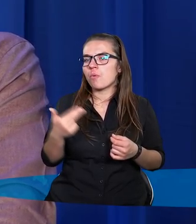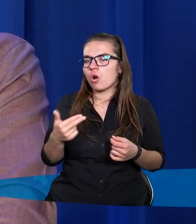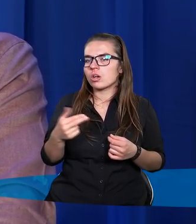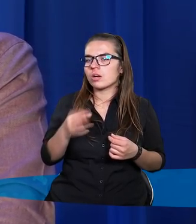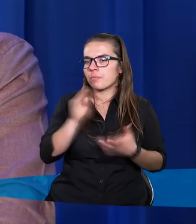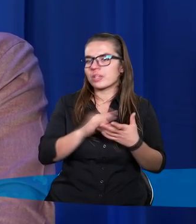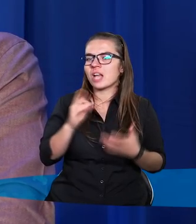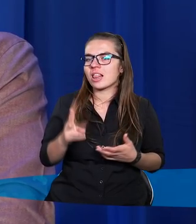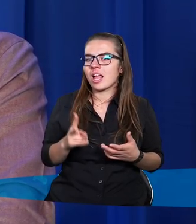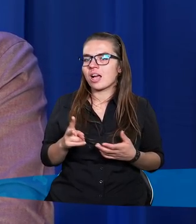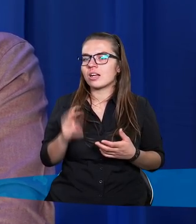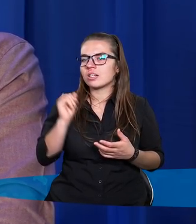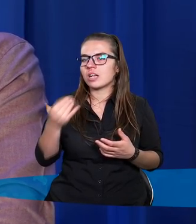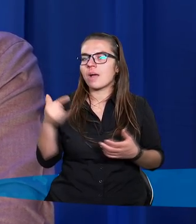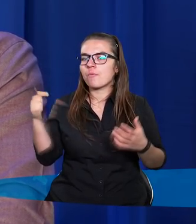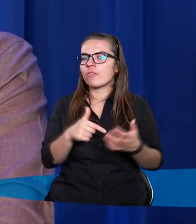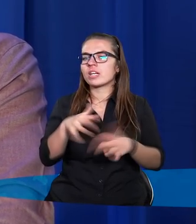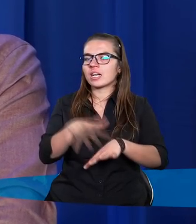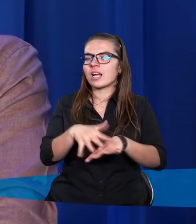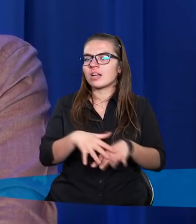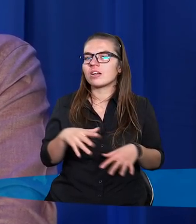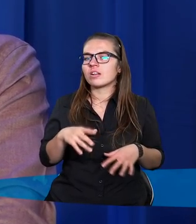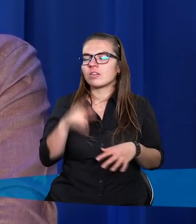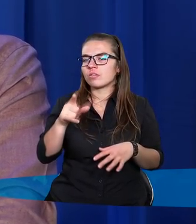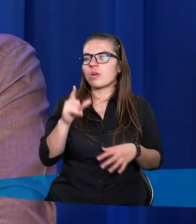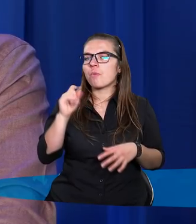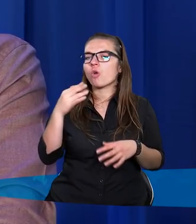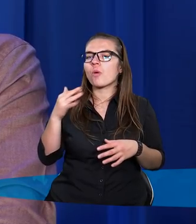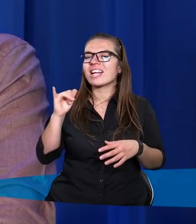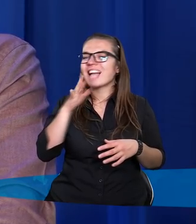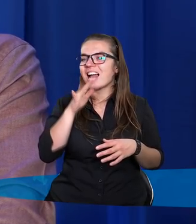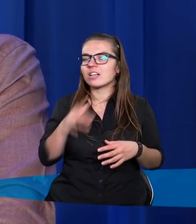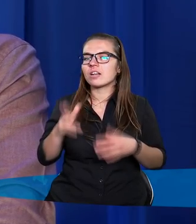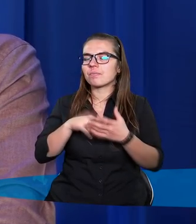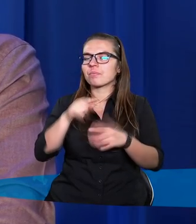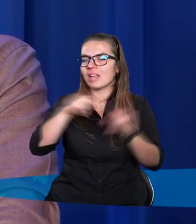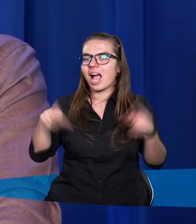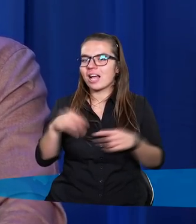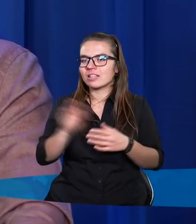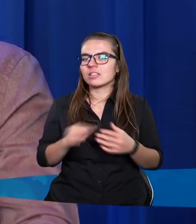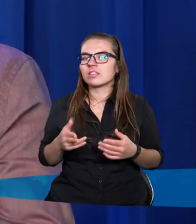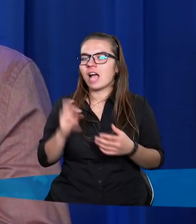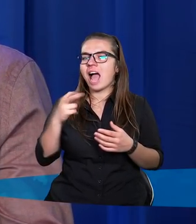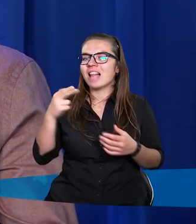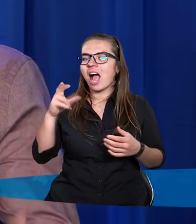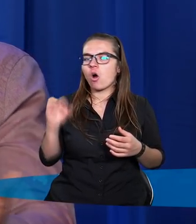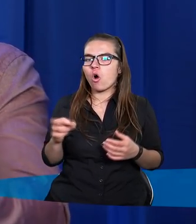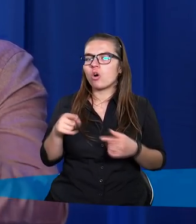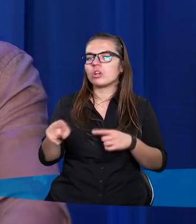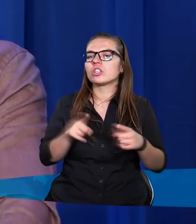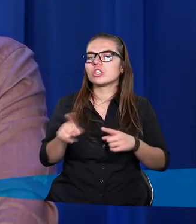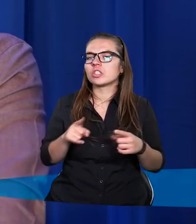pisze tak, jak powinniśmy traktować krwawe podboje Izraelitów opisane na kartach Tanachu, czyli